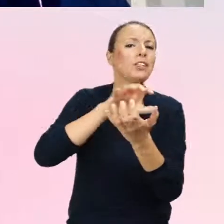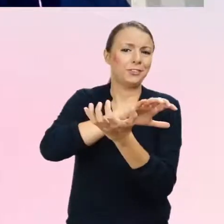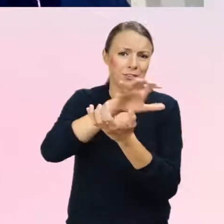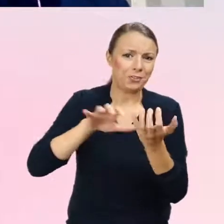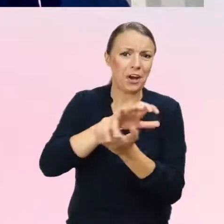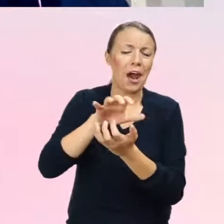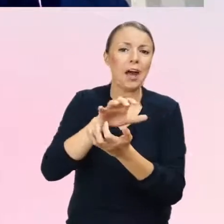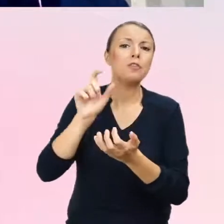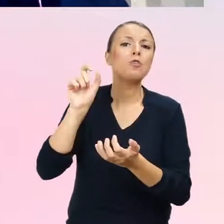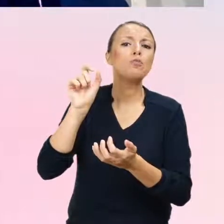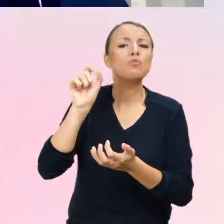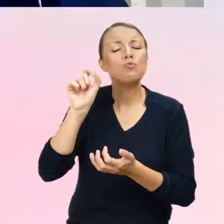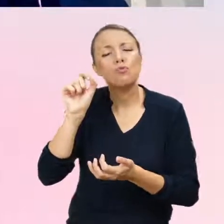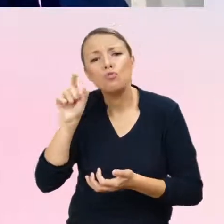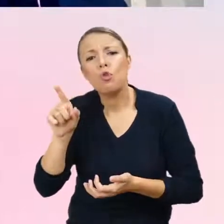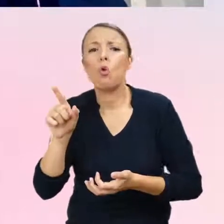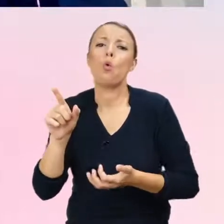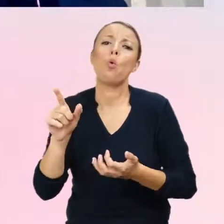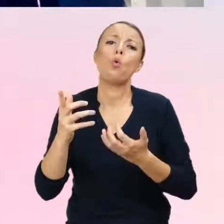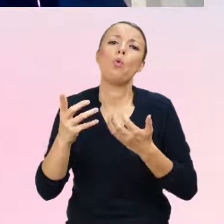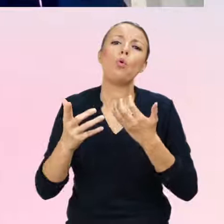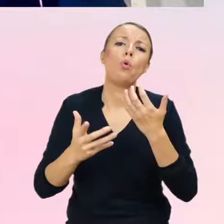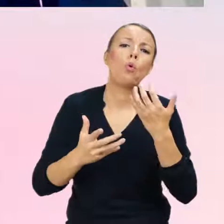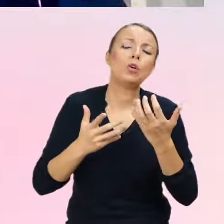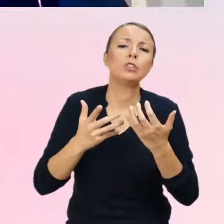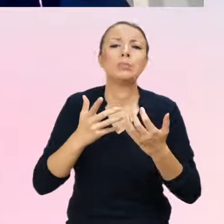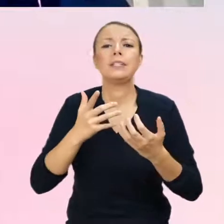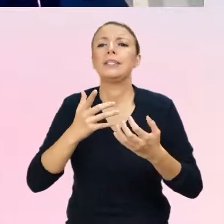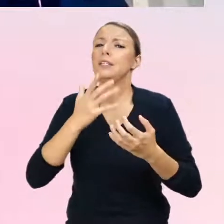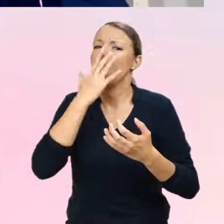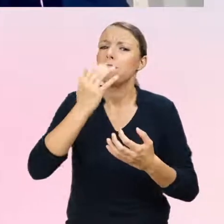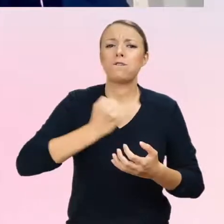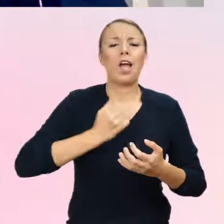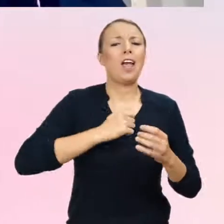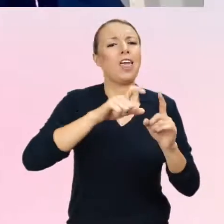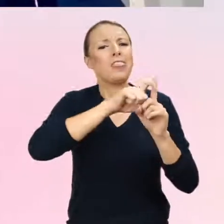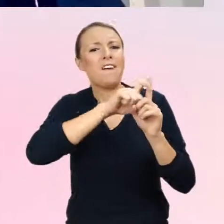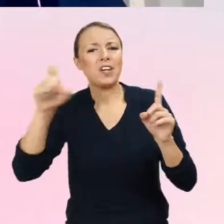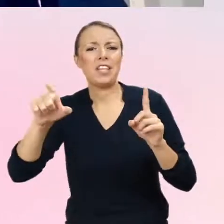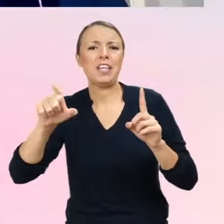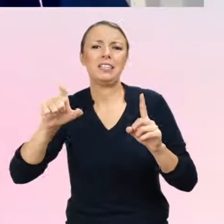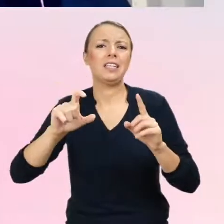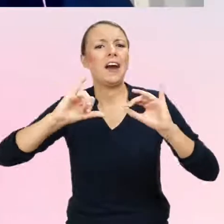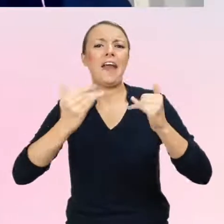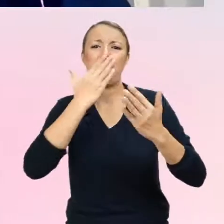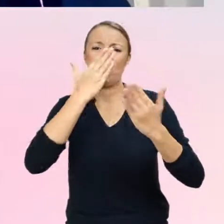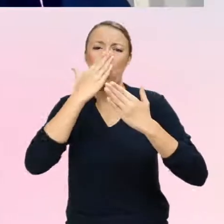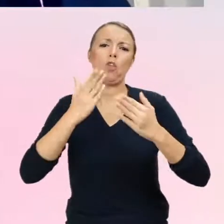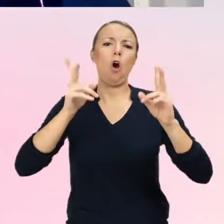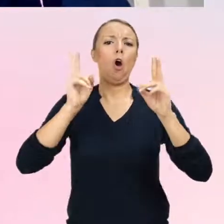niewiele jednoznacznie definiujących takie postępowanie standardów, a